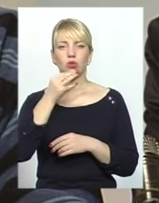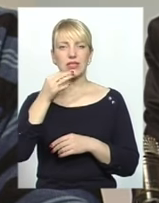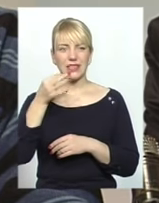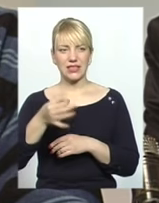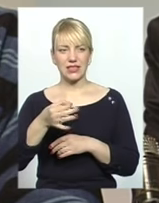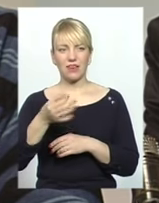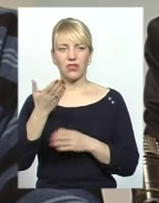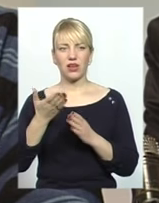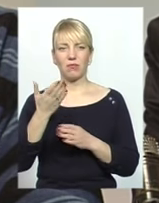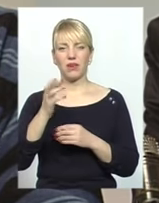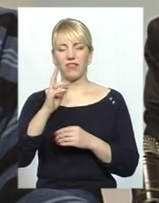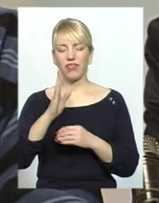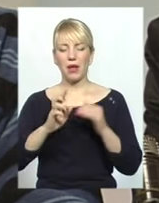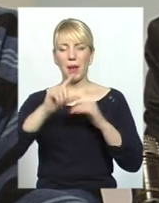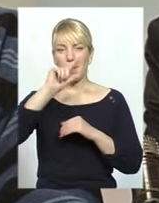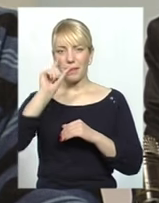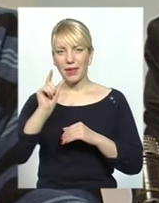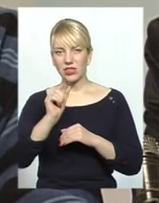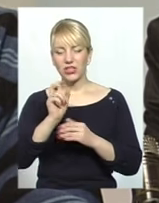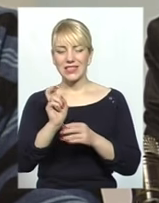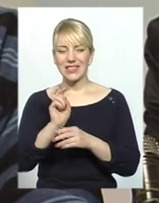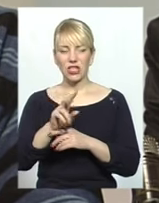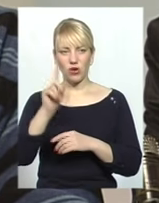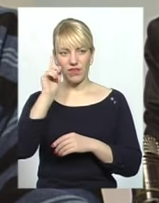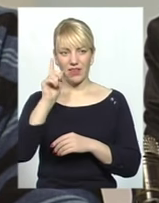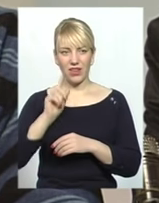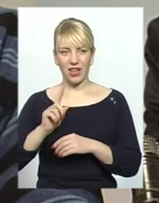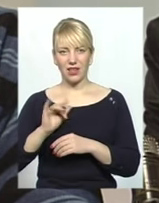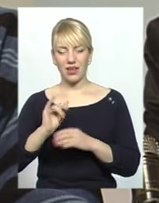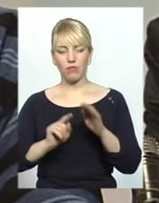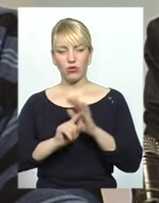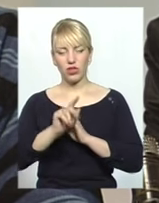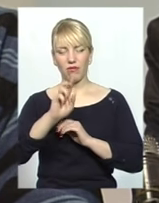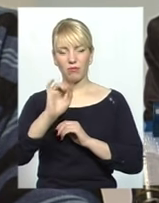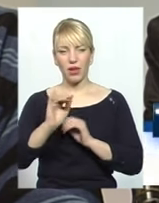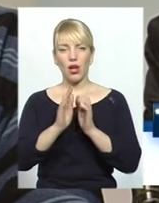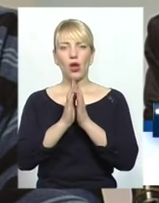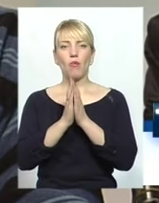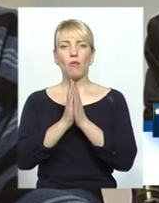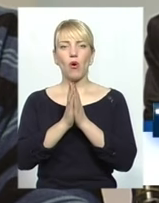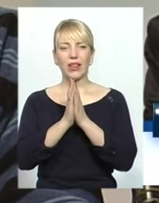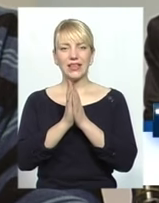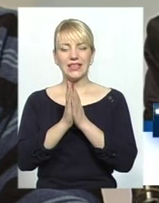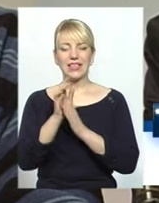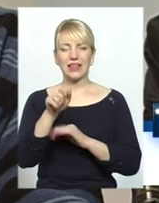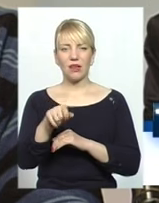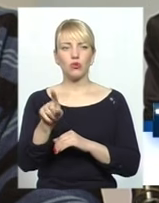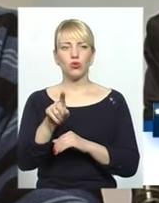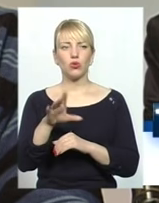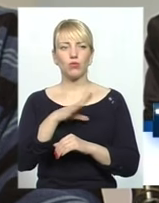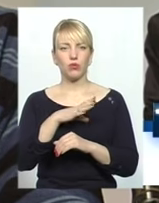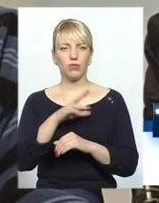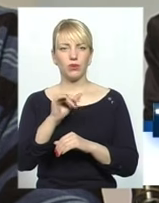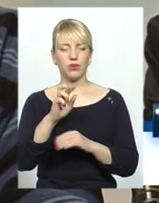якби в мечеть зайшов єврей і почав молитися там, щоб до нього були примінні якісь